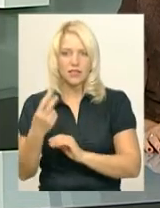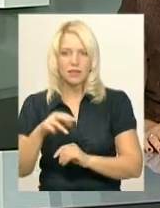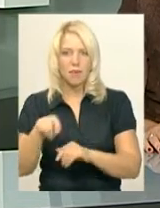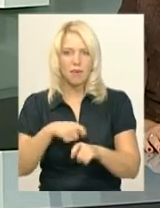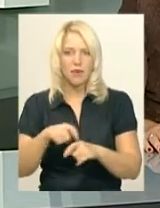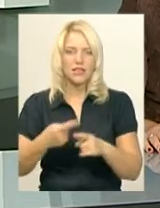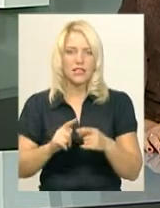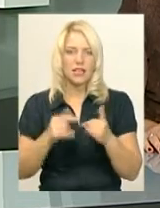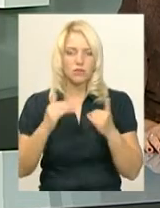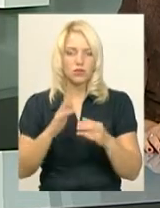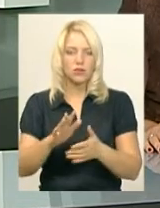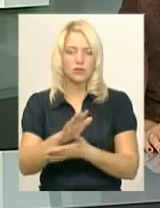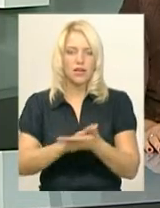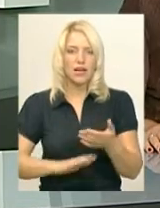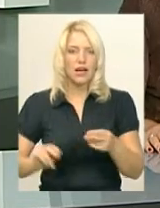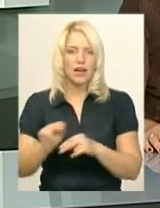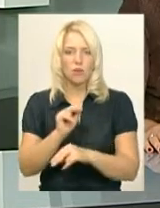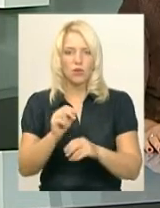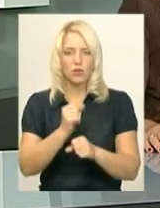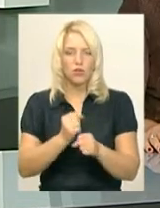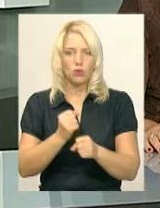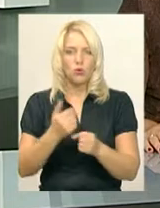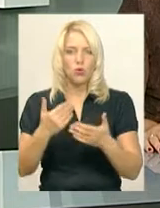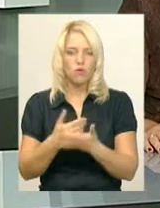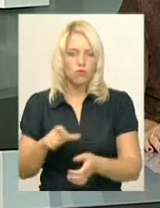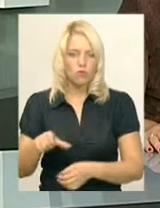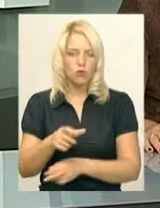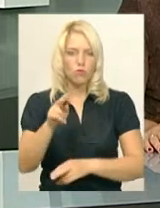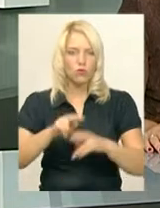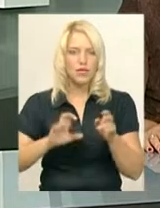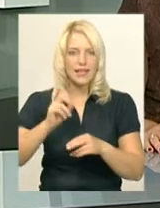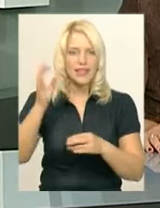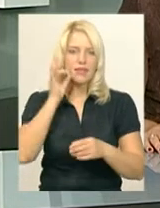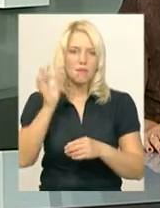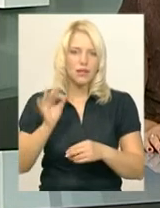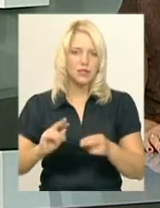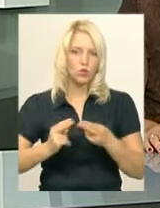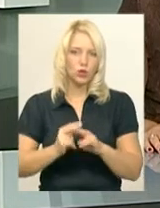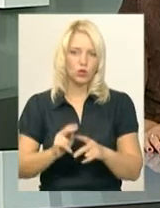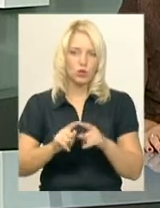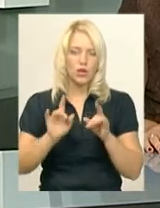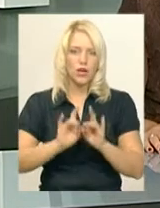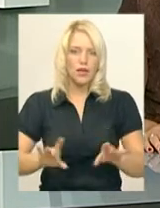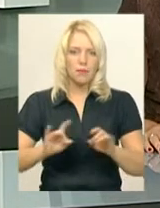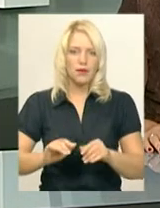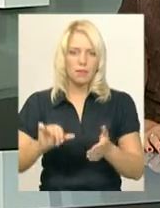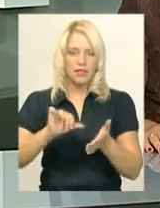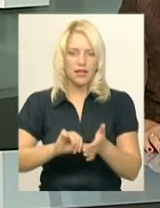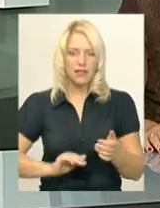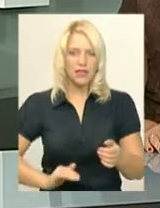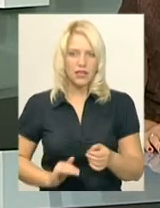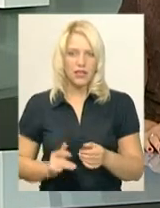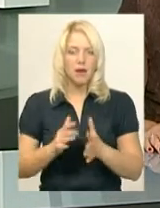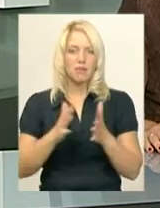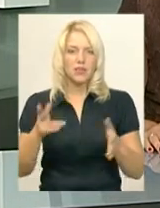-04 зараз тривають ремонтні роботи. Нову дорогу будують за німецькою технологією, повідомив представник підрядника Дмитро Ященка.